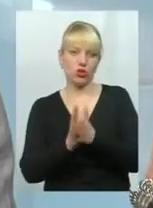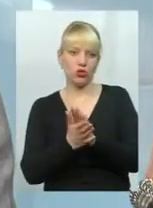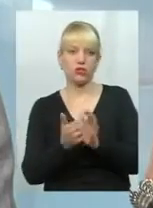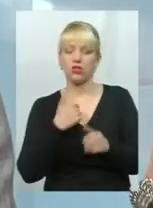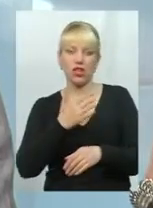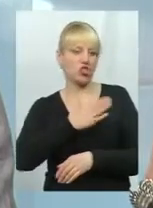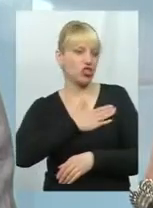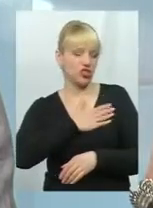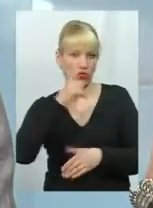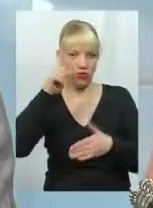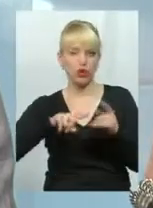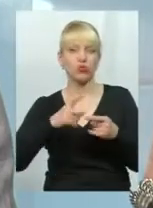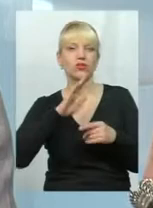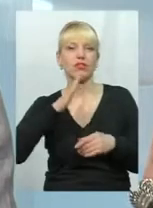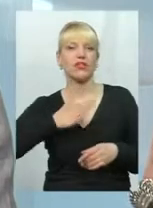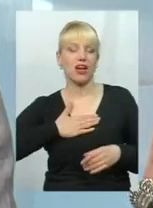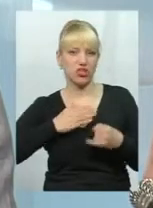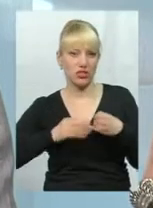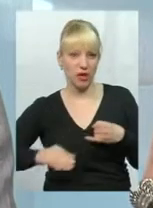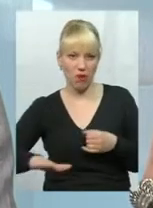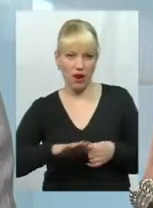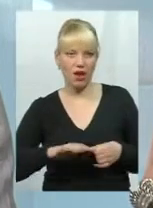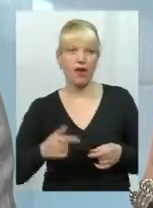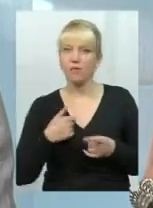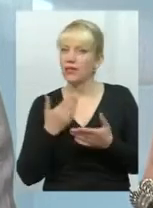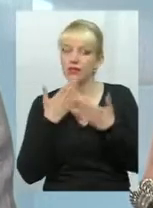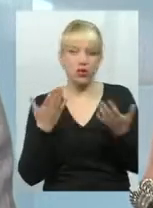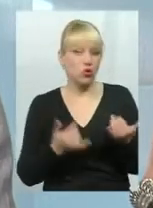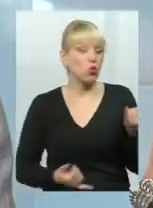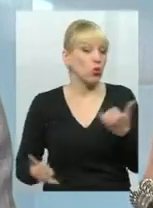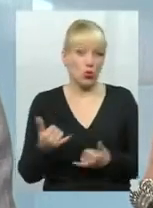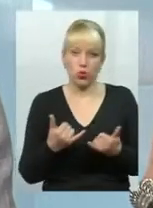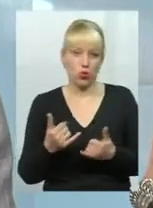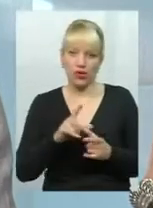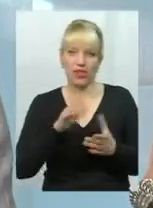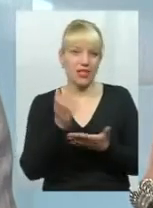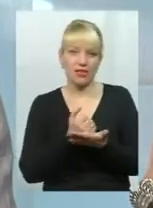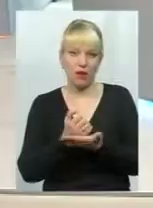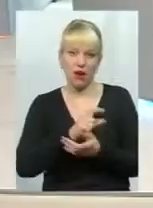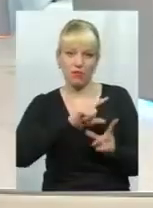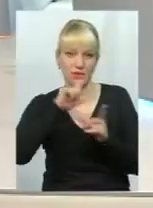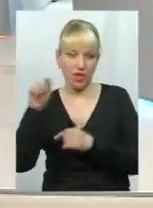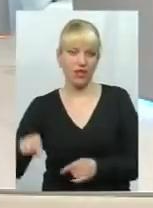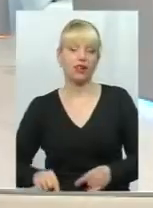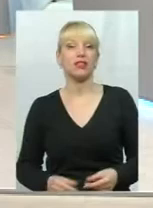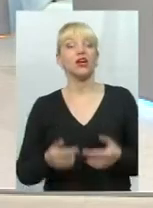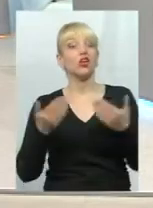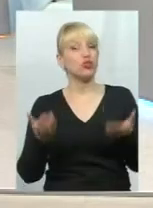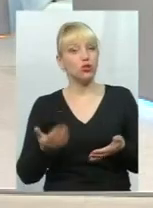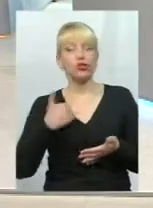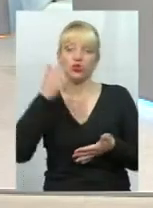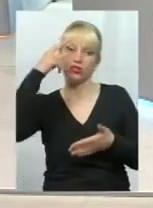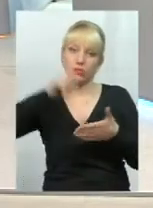вірю. Тому що це наша земля, і ми, зрештою, нікуди звідси не збираємося їхати. Що ж, хочеться